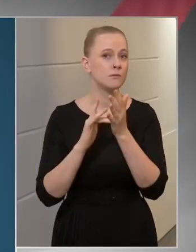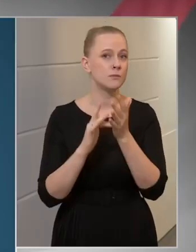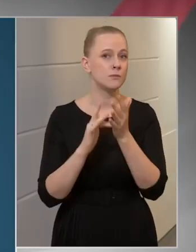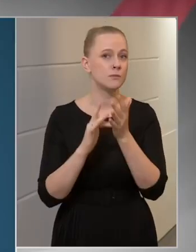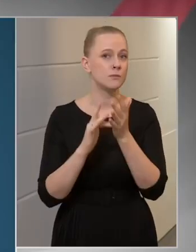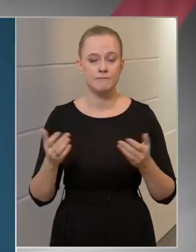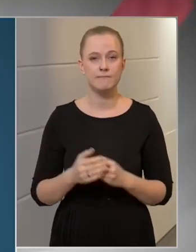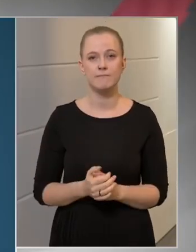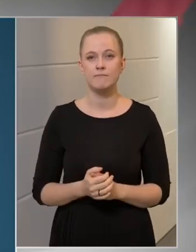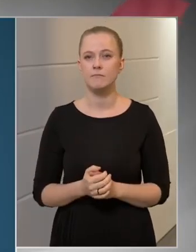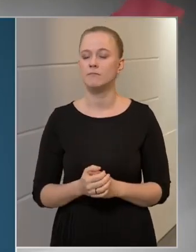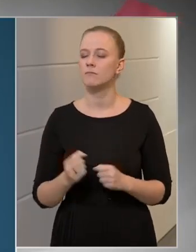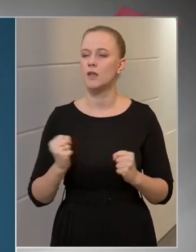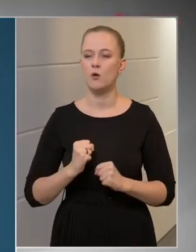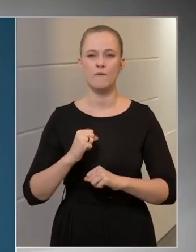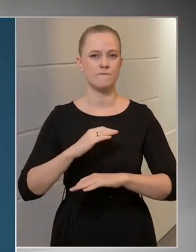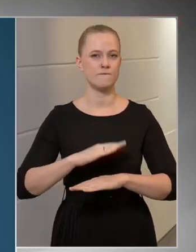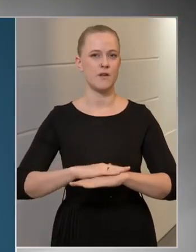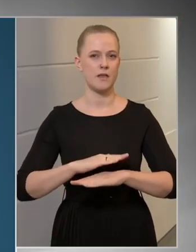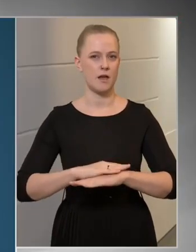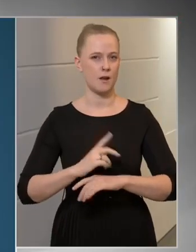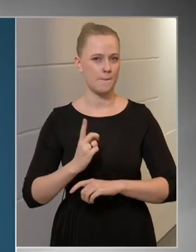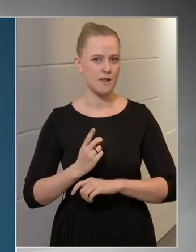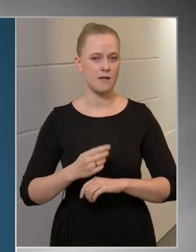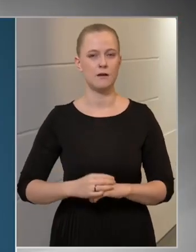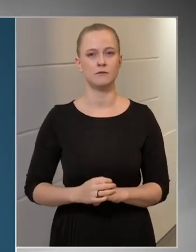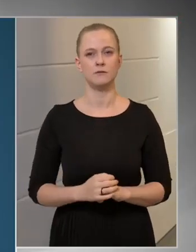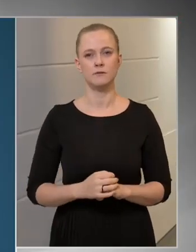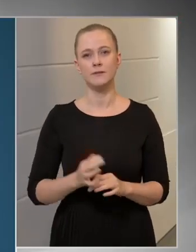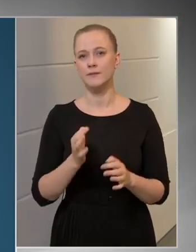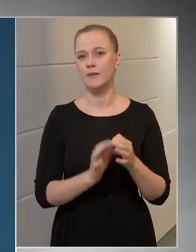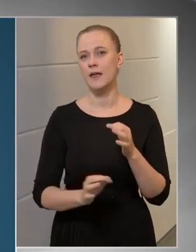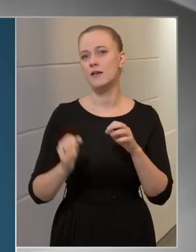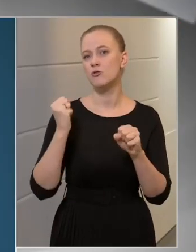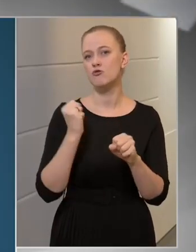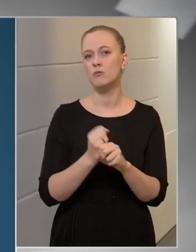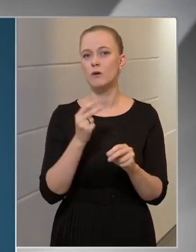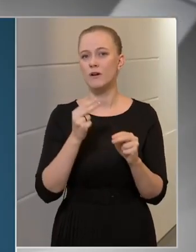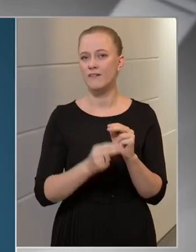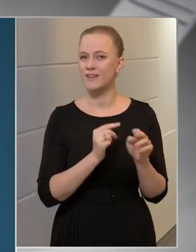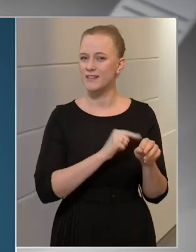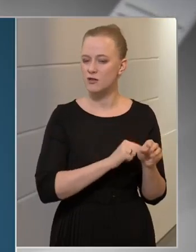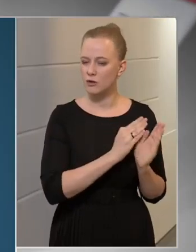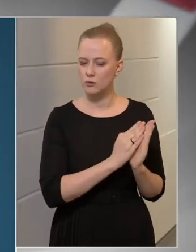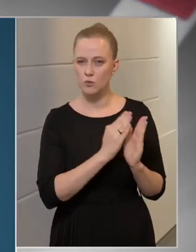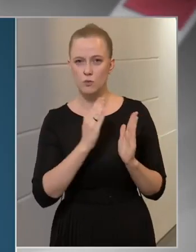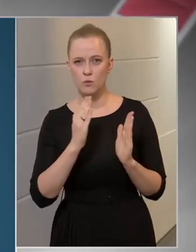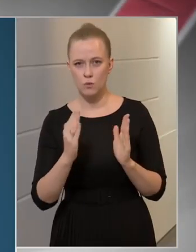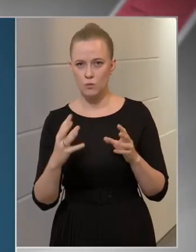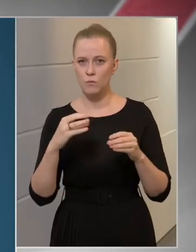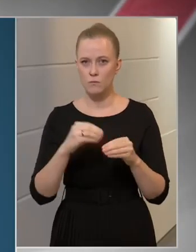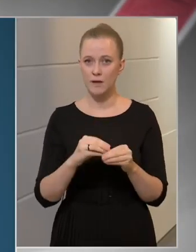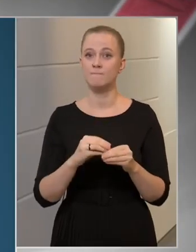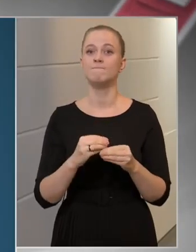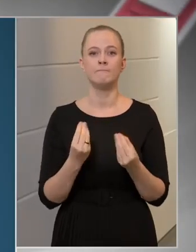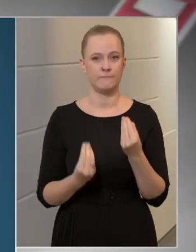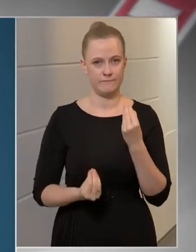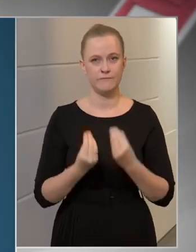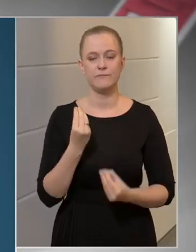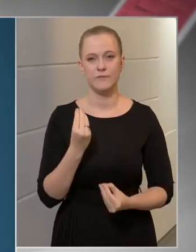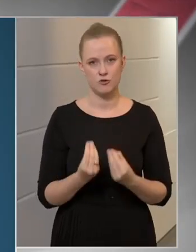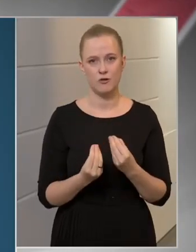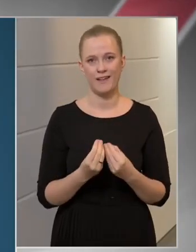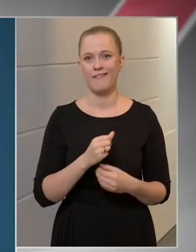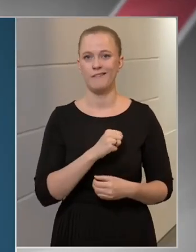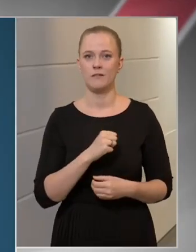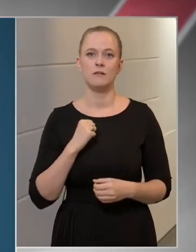hogy nagyon fegyelmezetten a teljes munkavégzés időtartama alatt viselik az